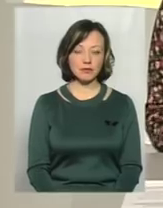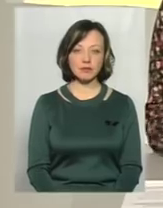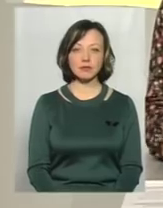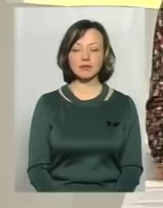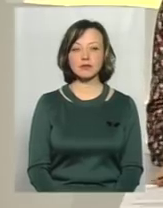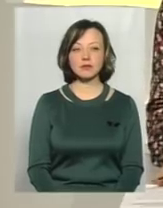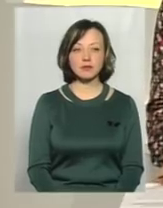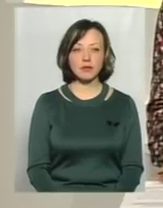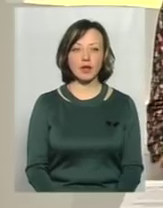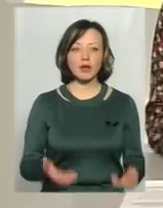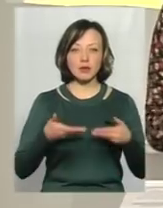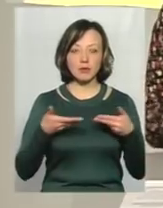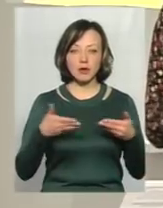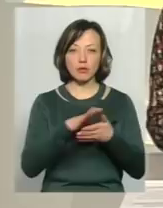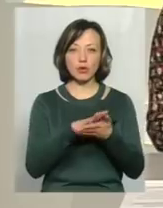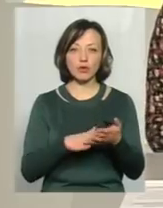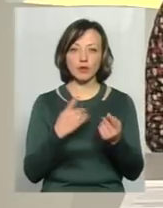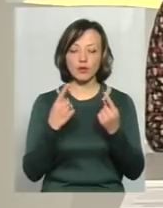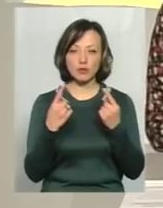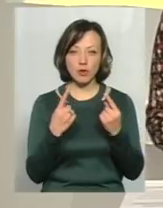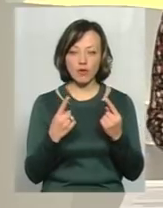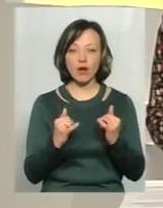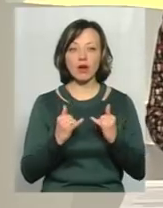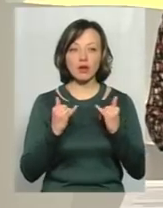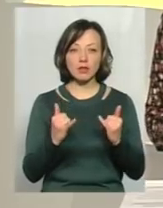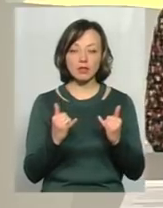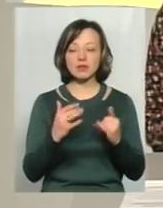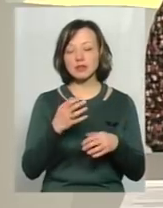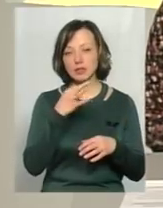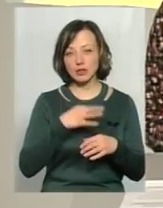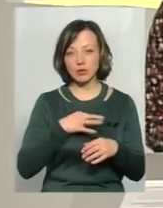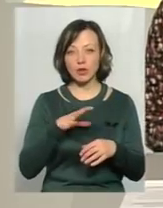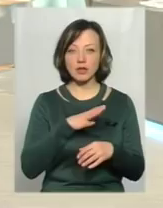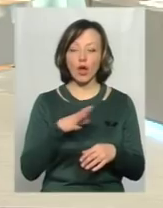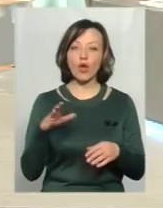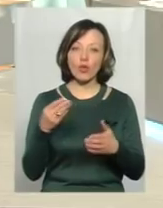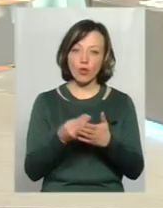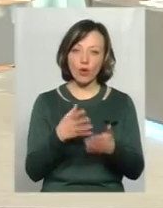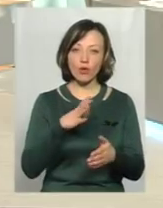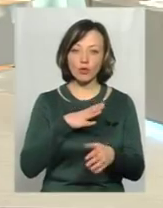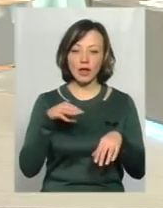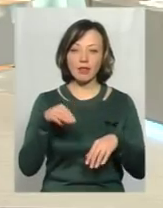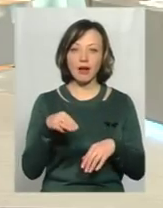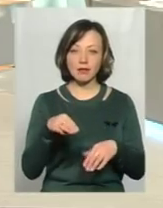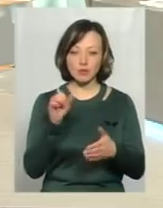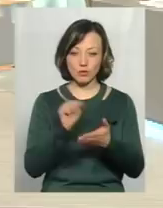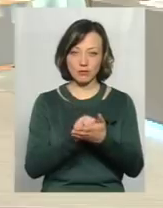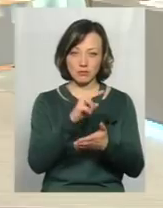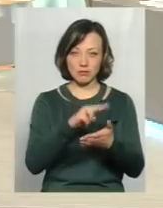Ми продовжуємо нашу розмову. Пане Віталій, скажіть, а дорого бути легальним таксистом? Ну, на сьогоднішній день